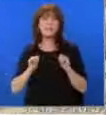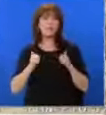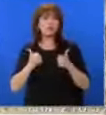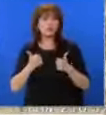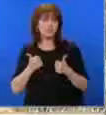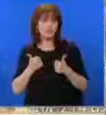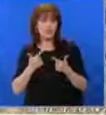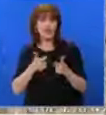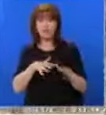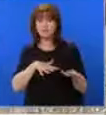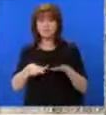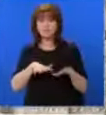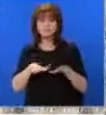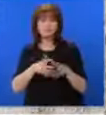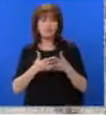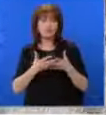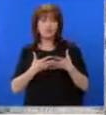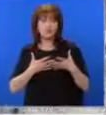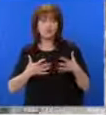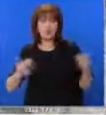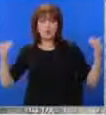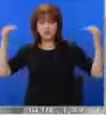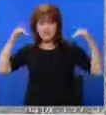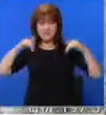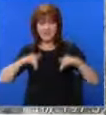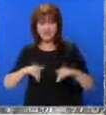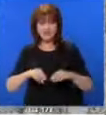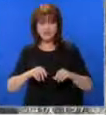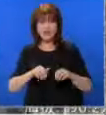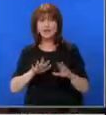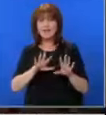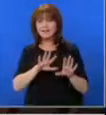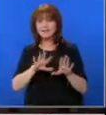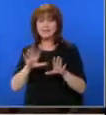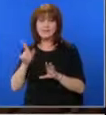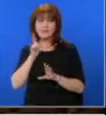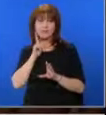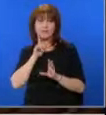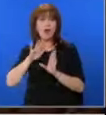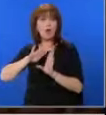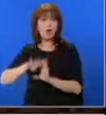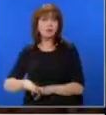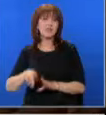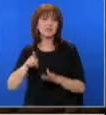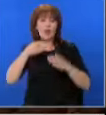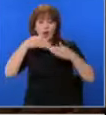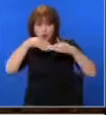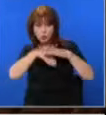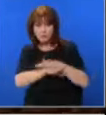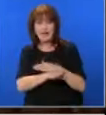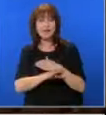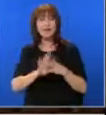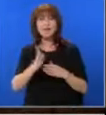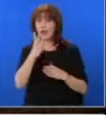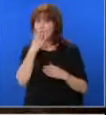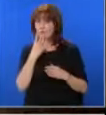атракции. Трусът активира десетки с влачища. Това е причината десетки души да останат в два от тунелите в областта. Няколко